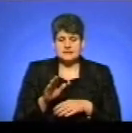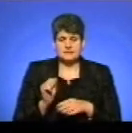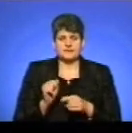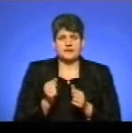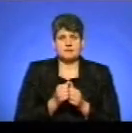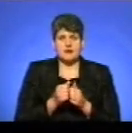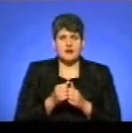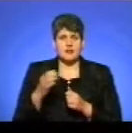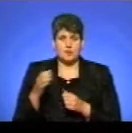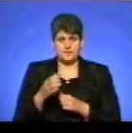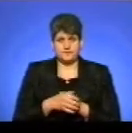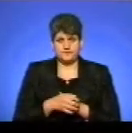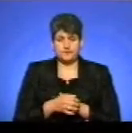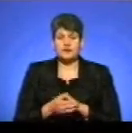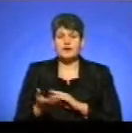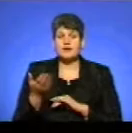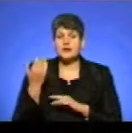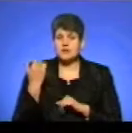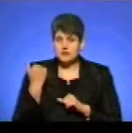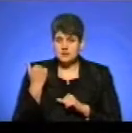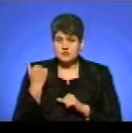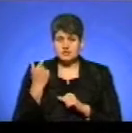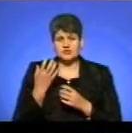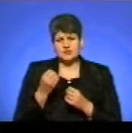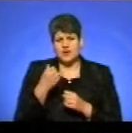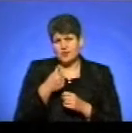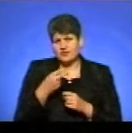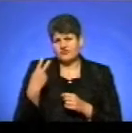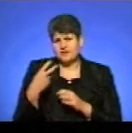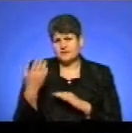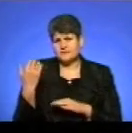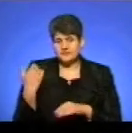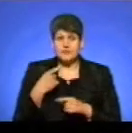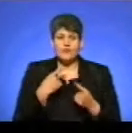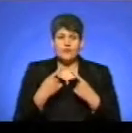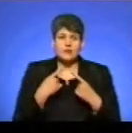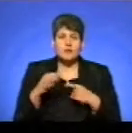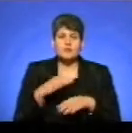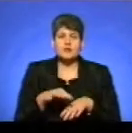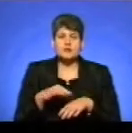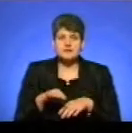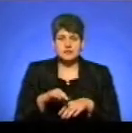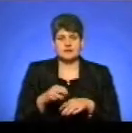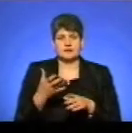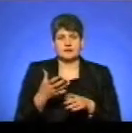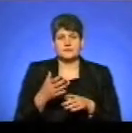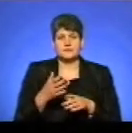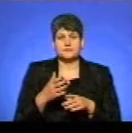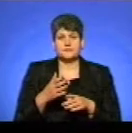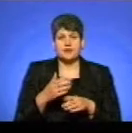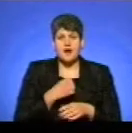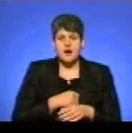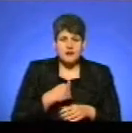випадку, алкоголікам. Раніше, ще років 20 тому, ми говорили про насилля, про агресію, це видимі дії,